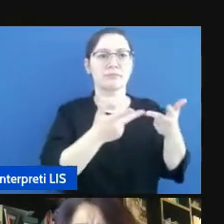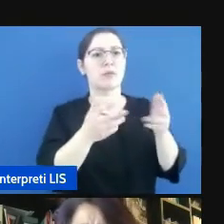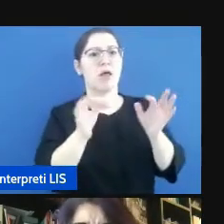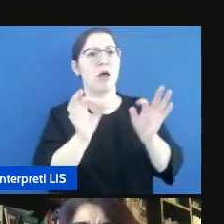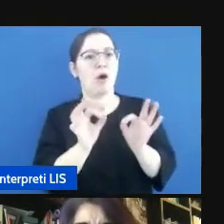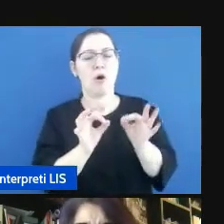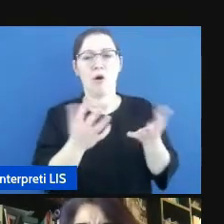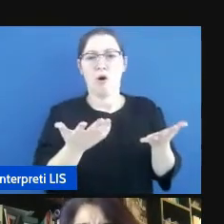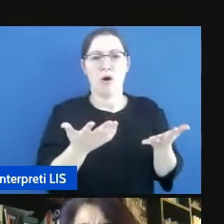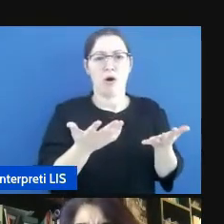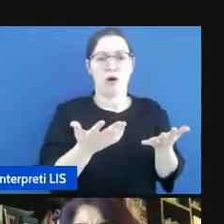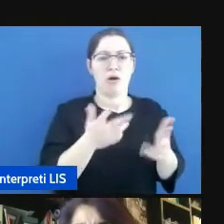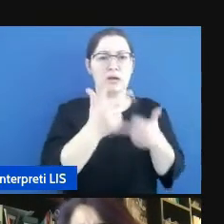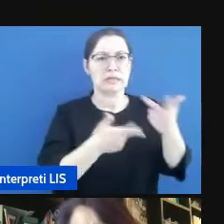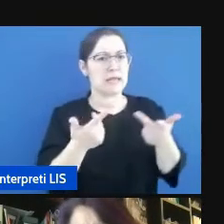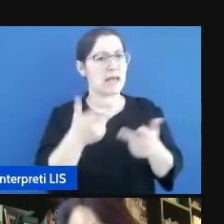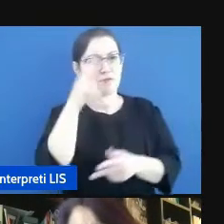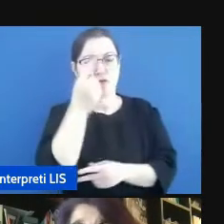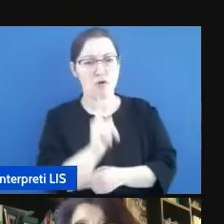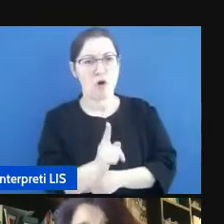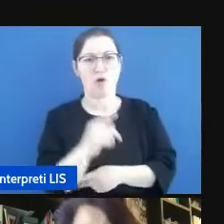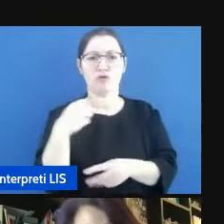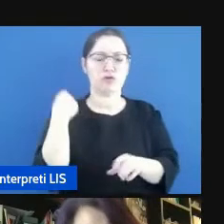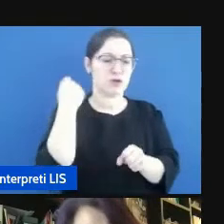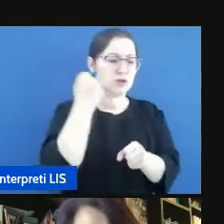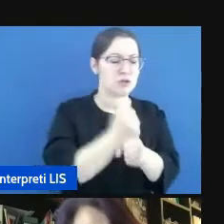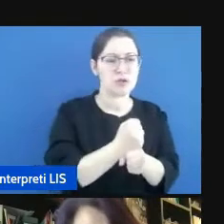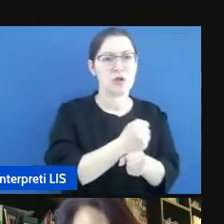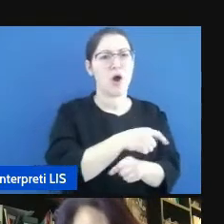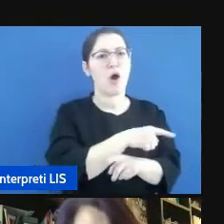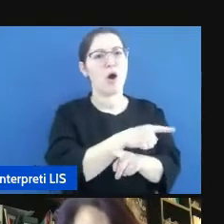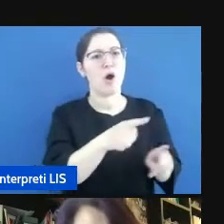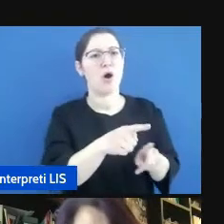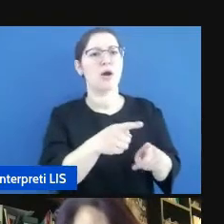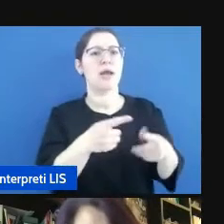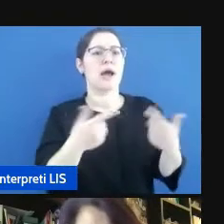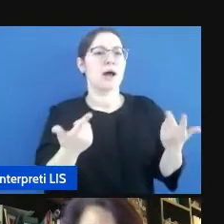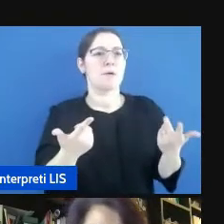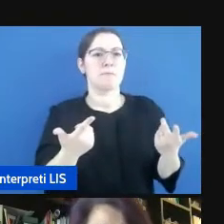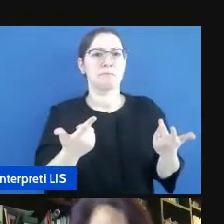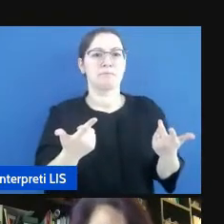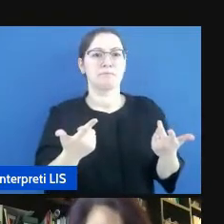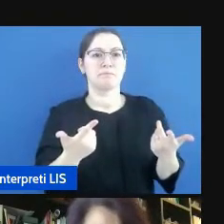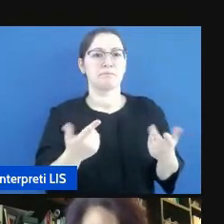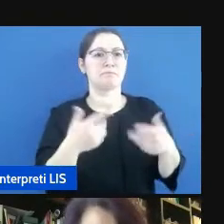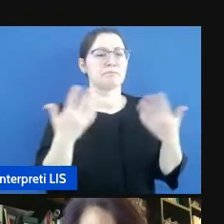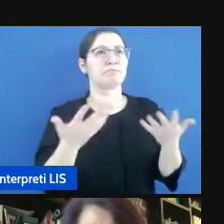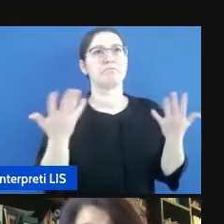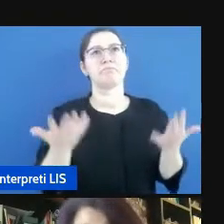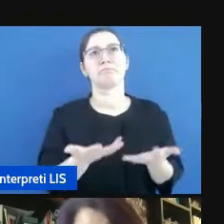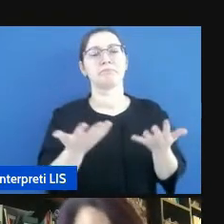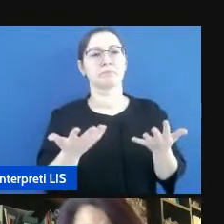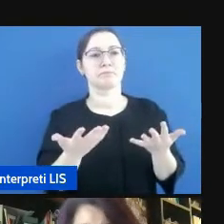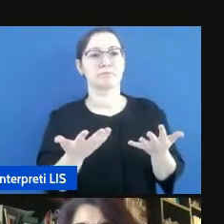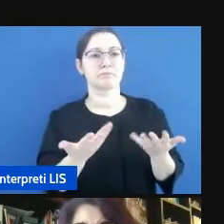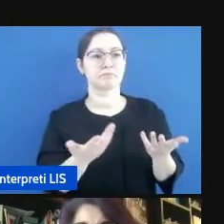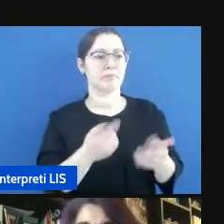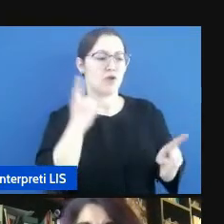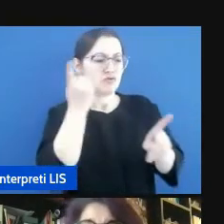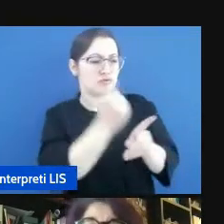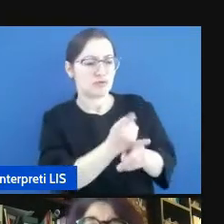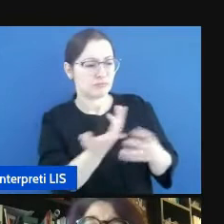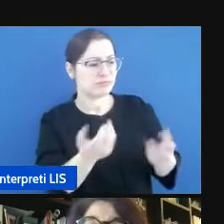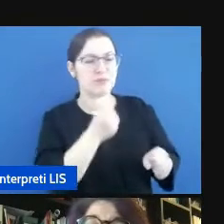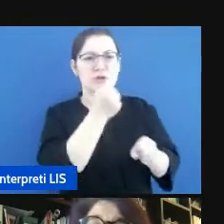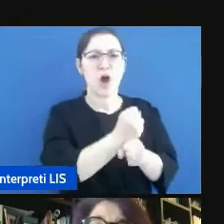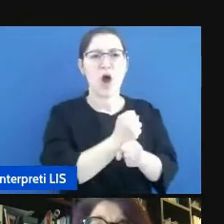loro storia di recupero, chiamiamolo